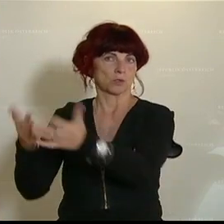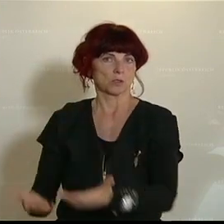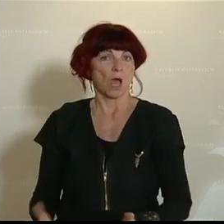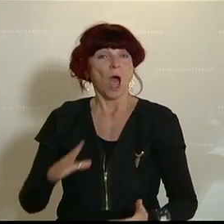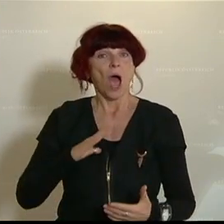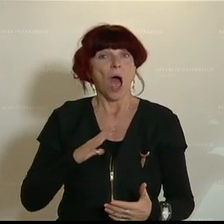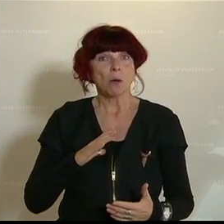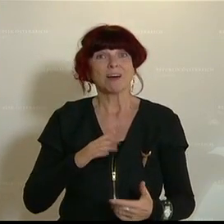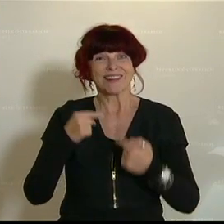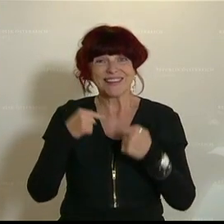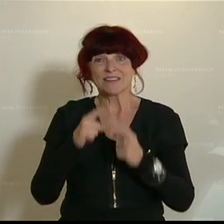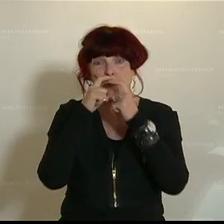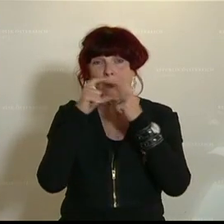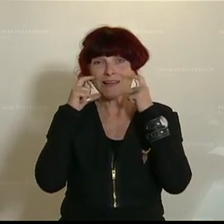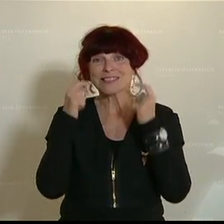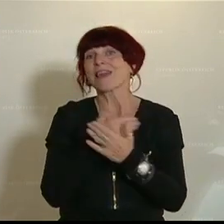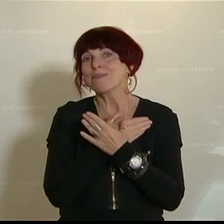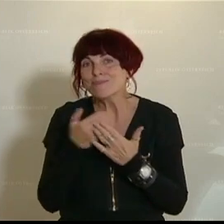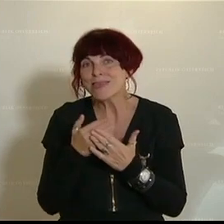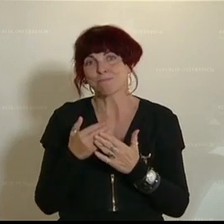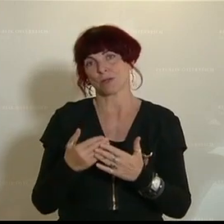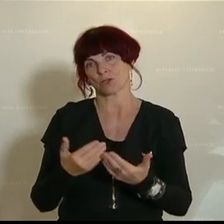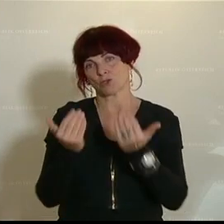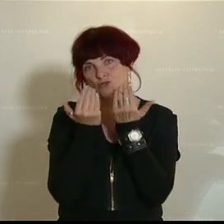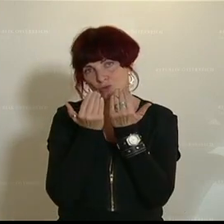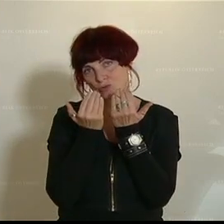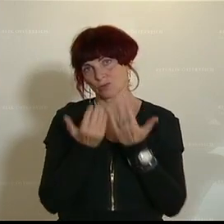einem Virus niemanden schützt. Und ein völliges Plagiat ist.